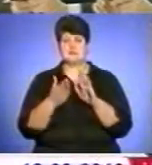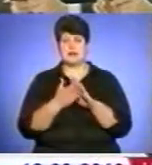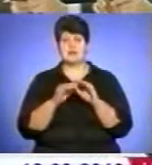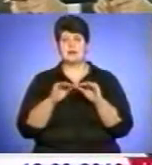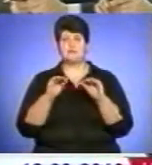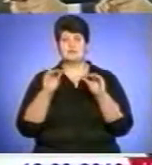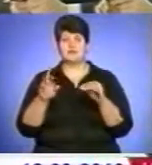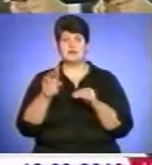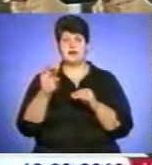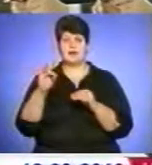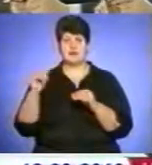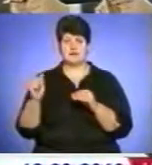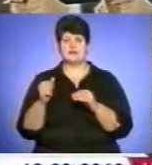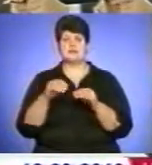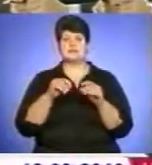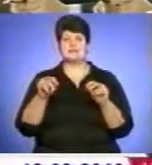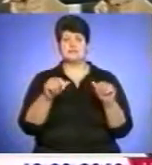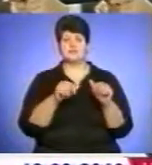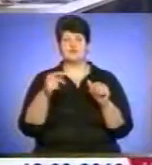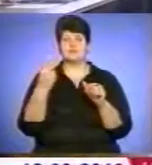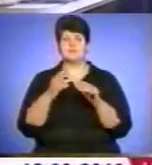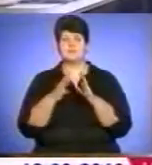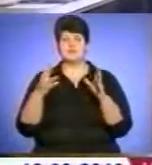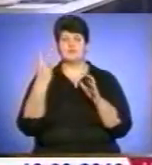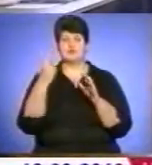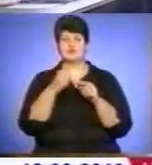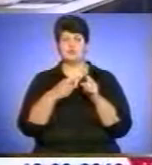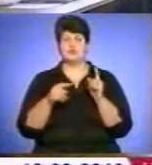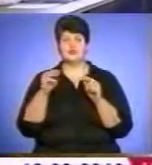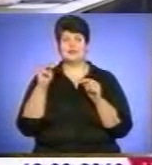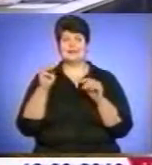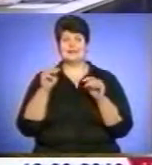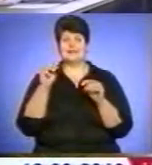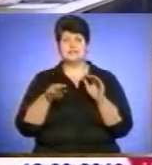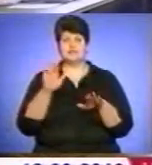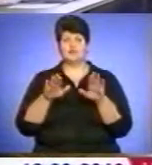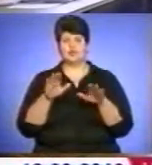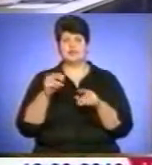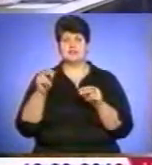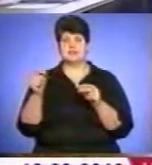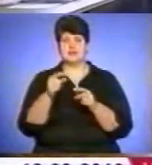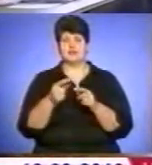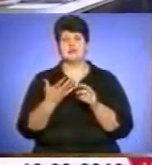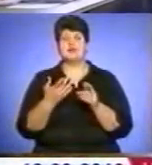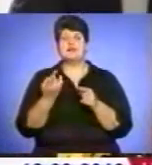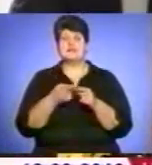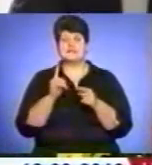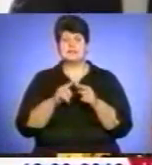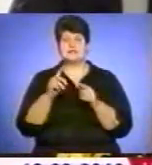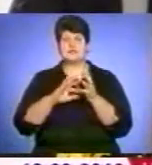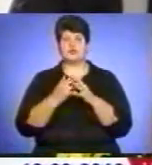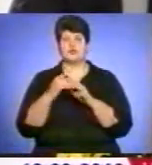посіву ярих засипано більше 2,5 тисяч тонн зерна, що становить 136% до потреби. Сільсько-господарські